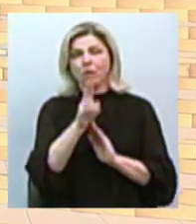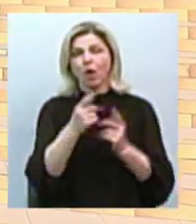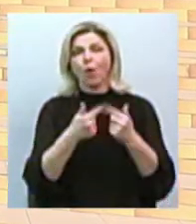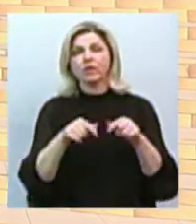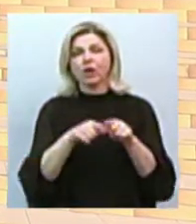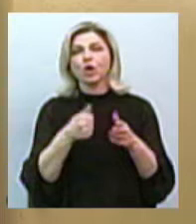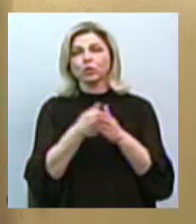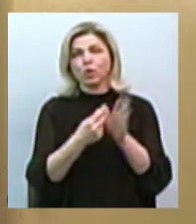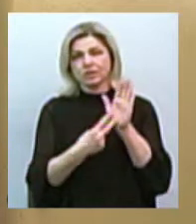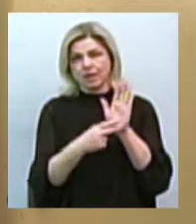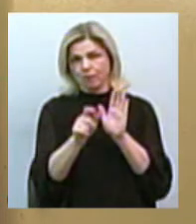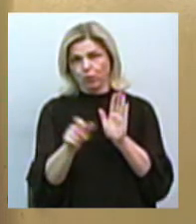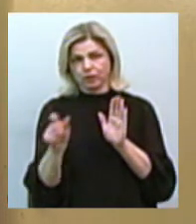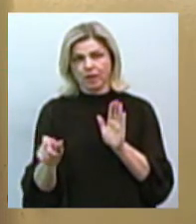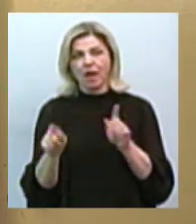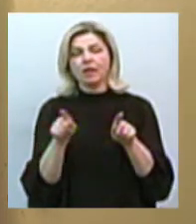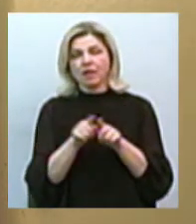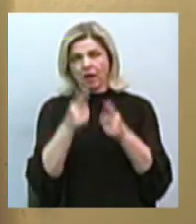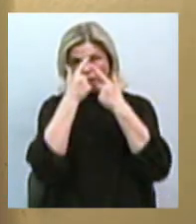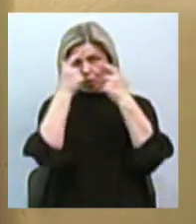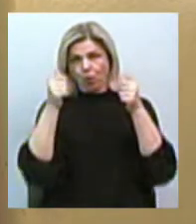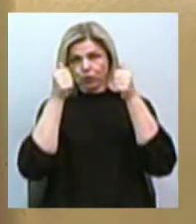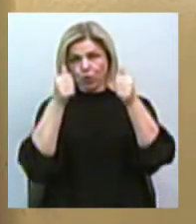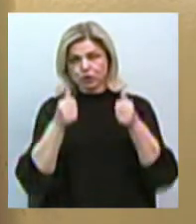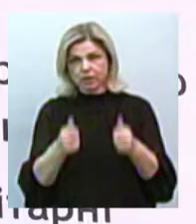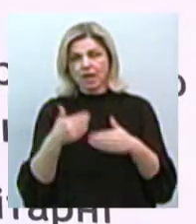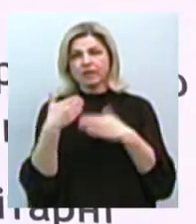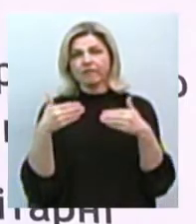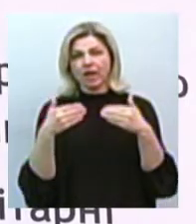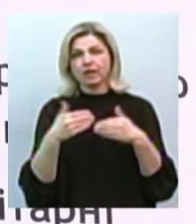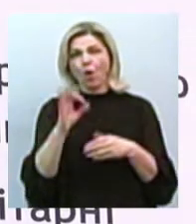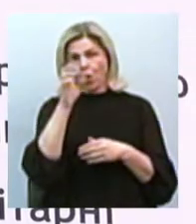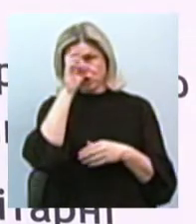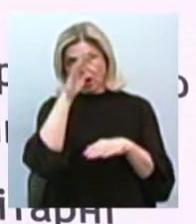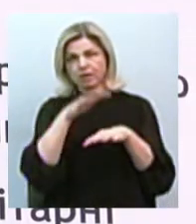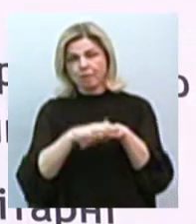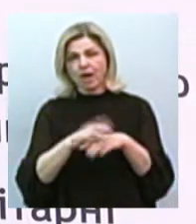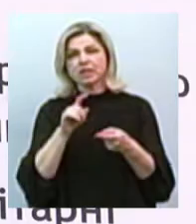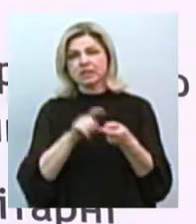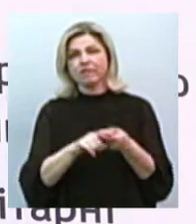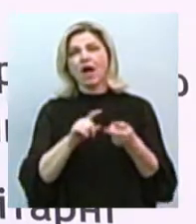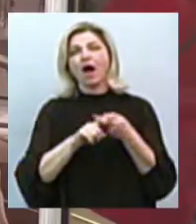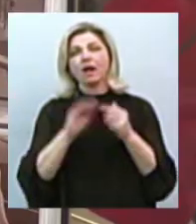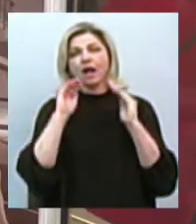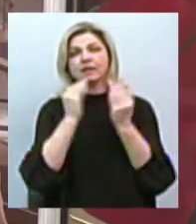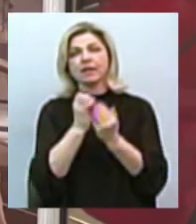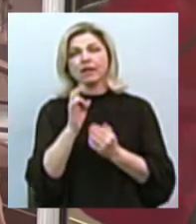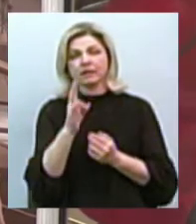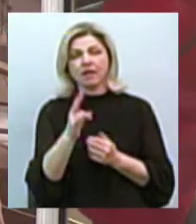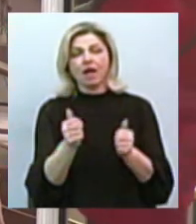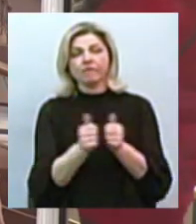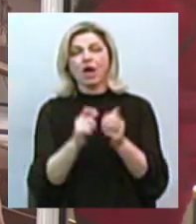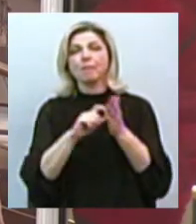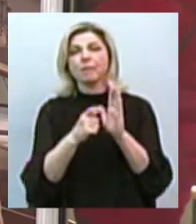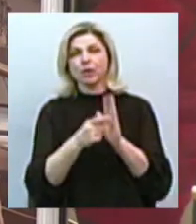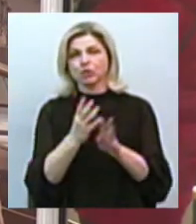до сіми людей. Таке оголошення розмістили на дверях працівники Ощадбанку в зв'язку з карантином в місті. Біля приміщення